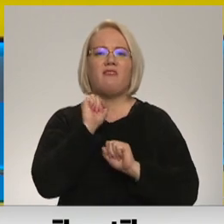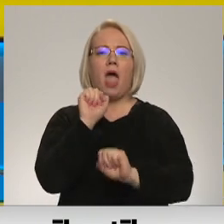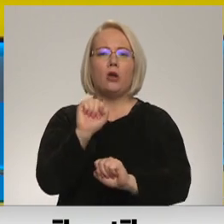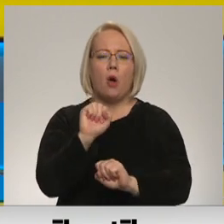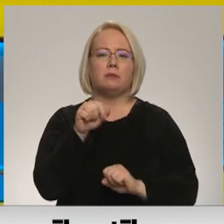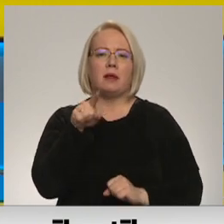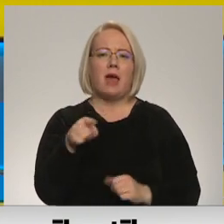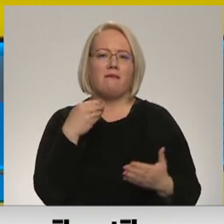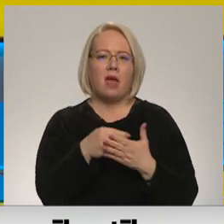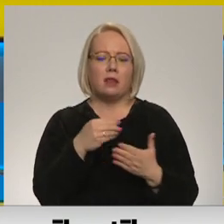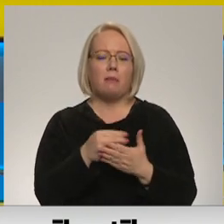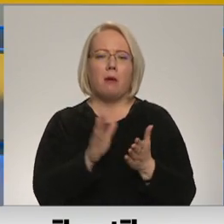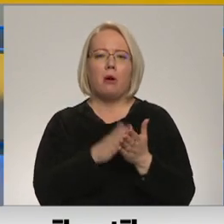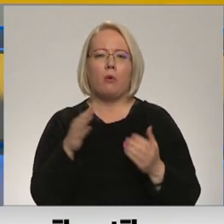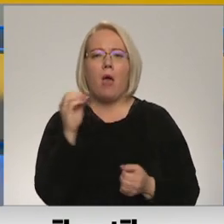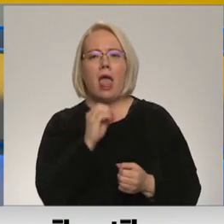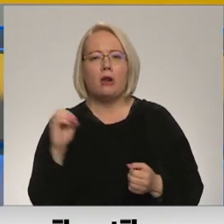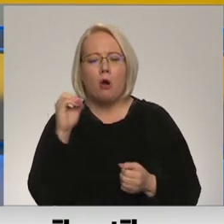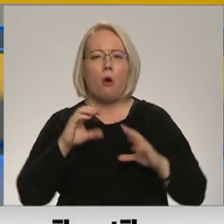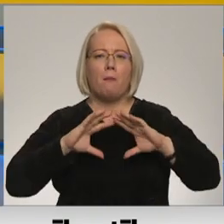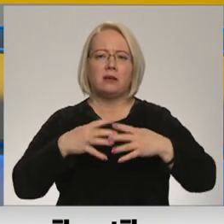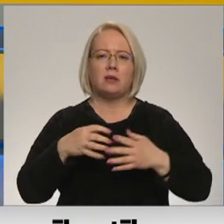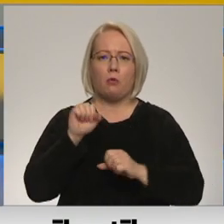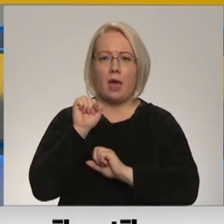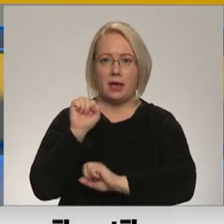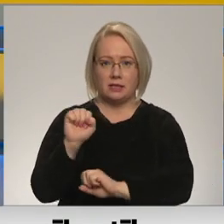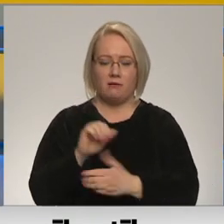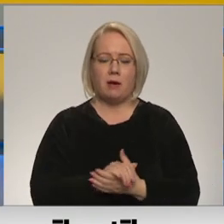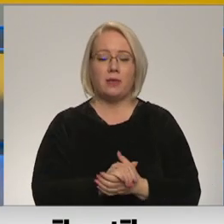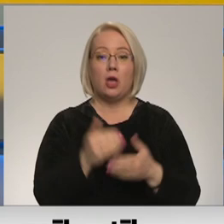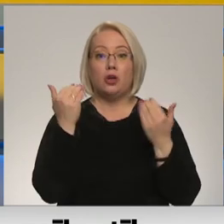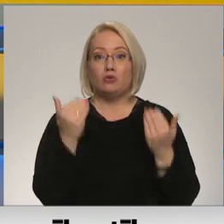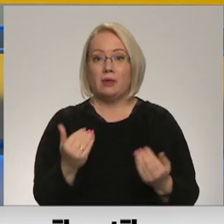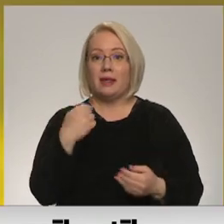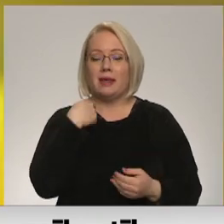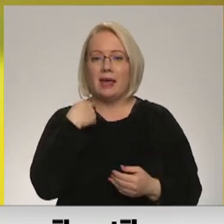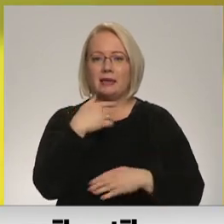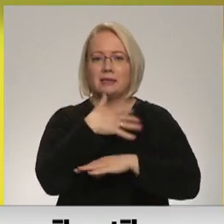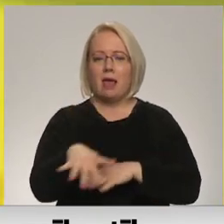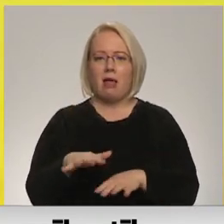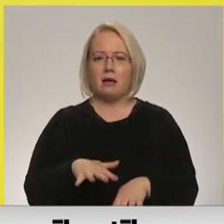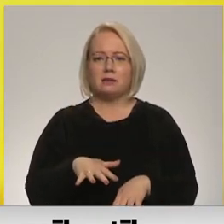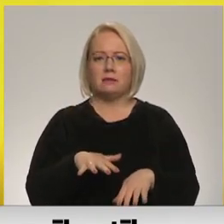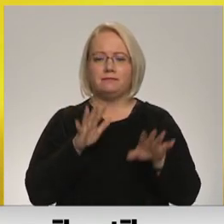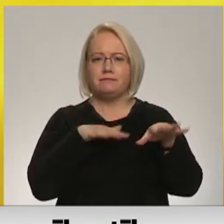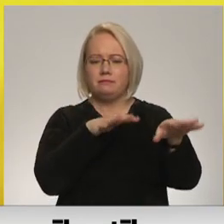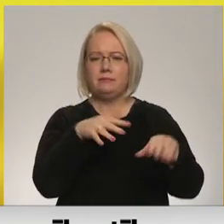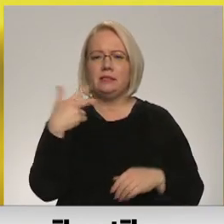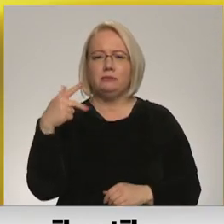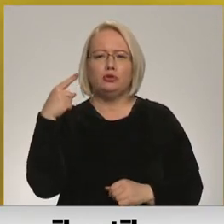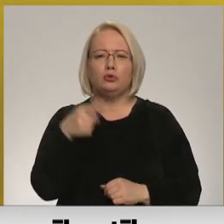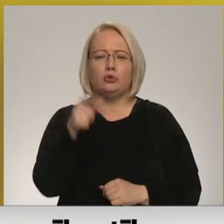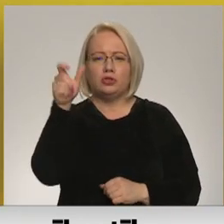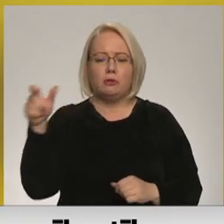mēs šeit Eiropā un pasaulē arī aizstāvam. Šodien Rīgas ielās izgāja 30 tūkstoši cilvēki. Tas Latvijas Rīgas